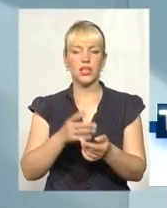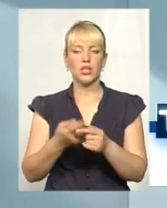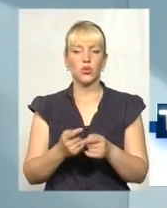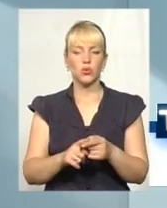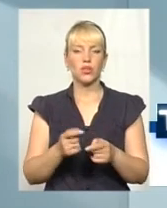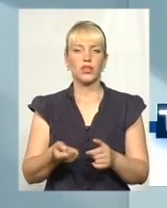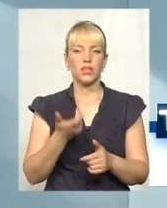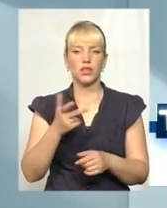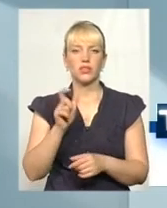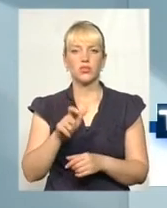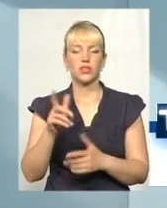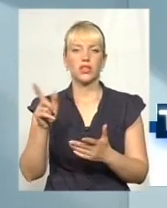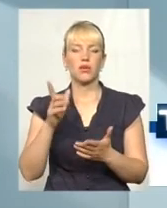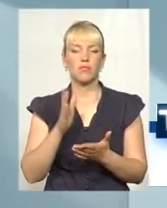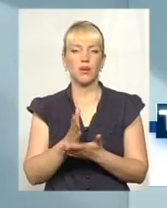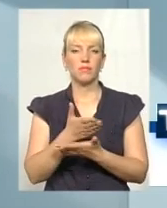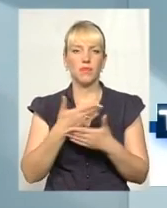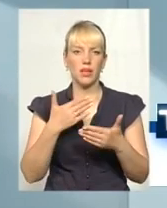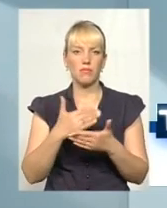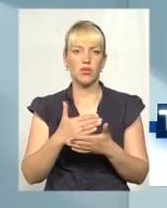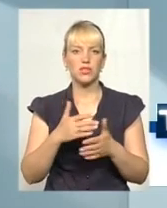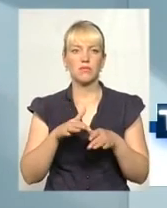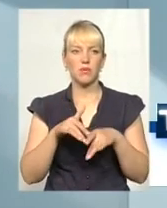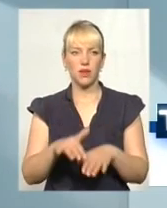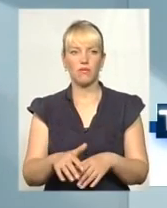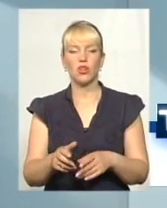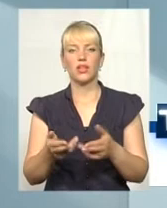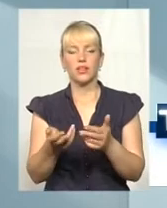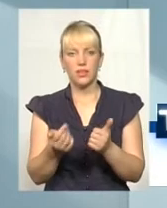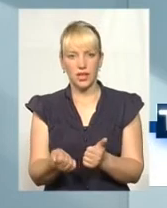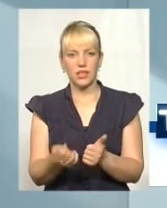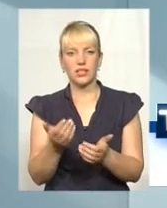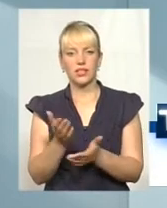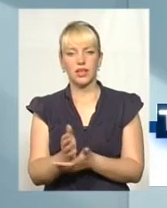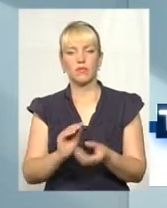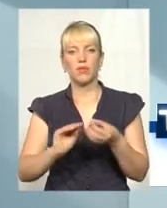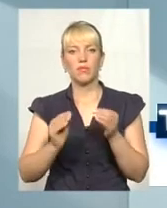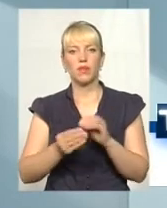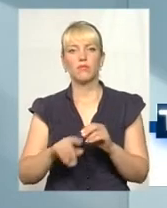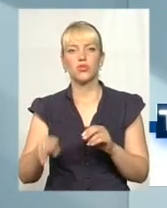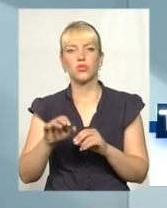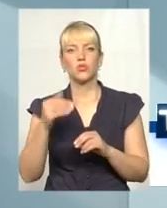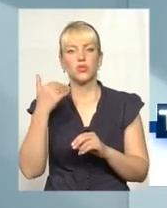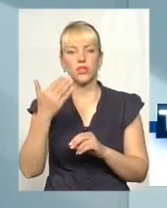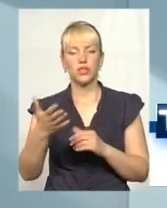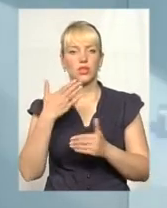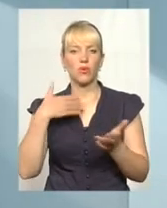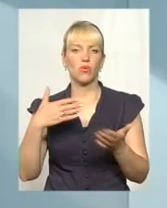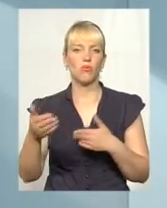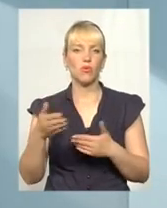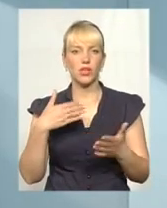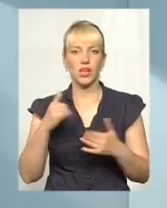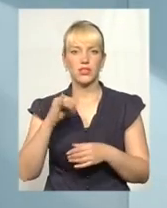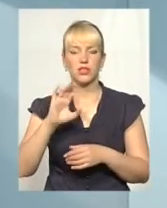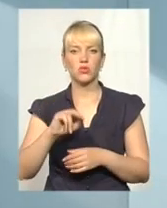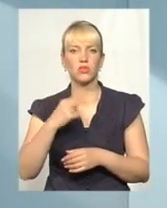з якими ми маємо справу. Так, є проблеми щодо їхньої комунікації і